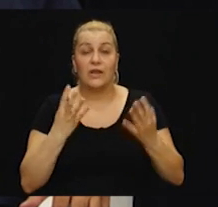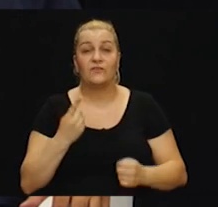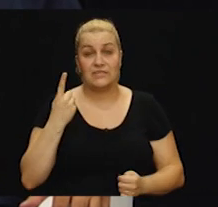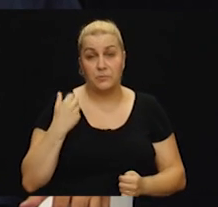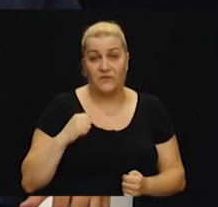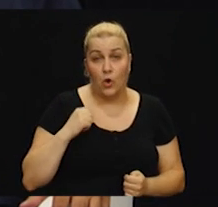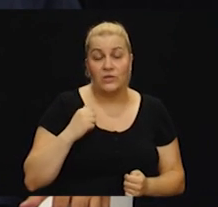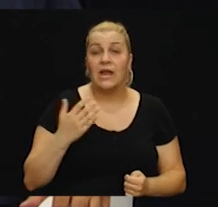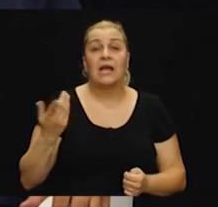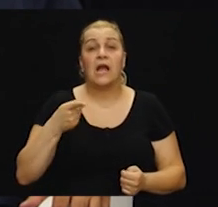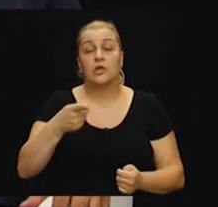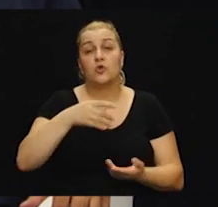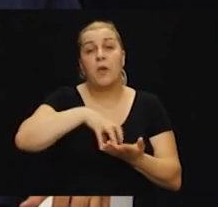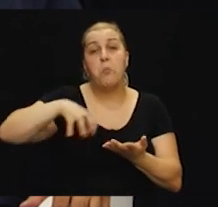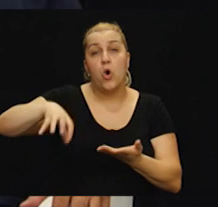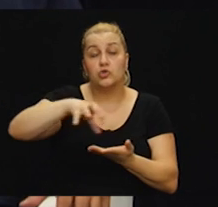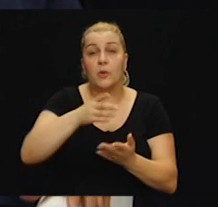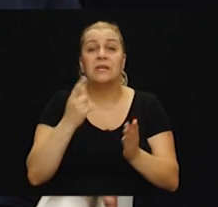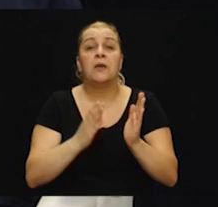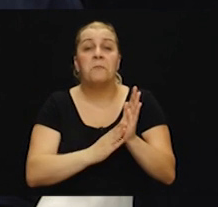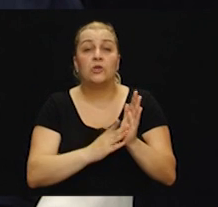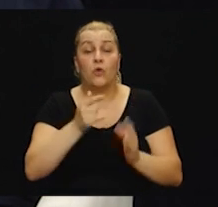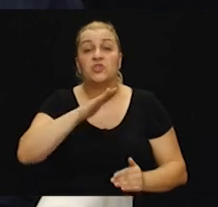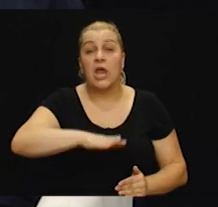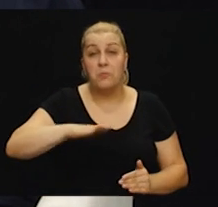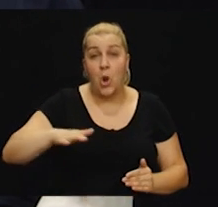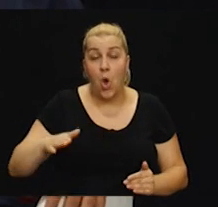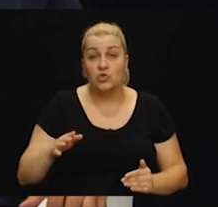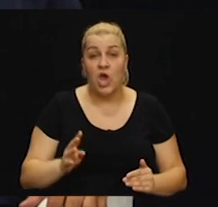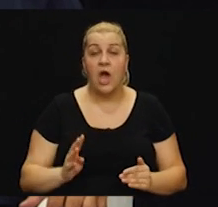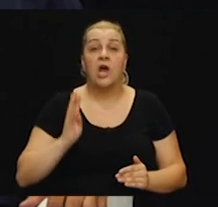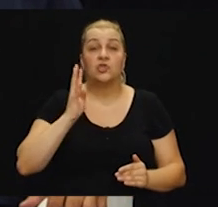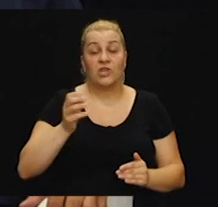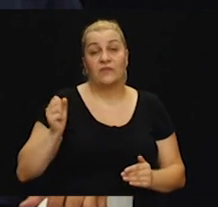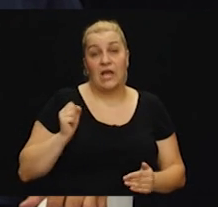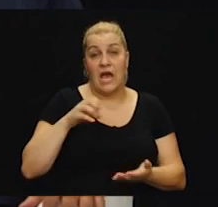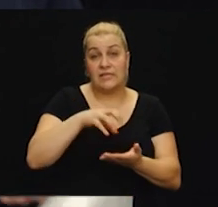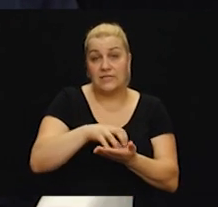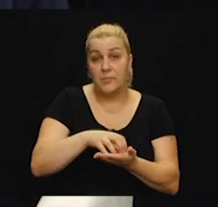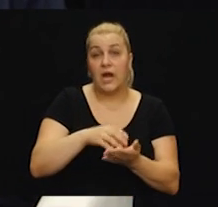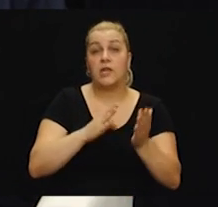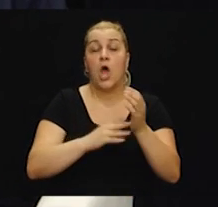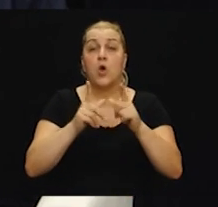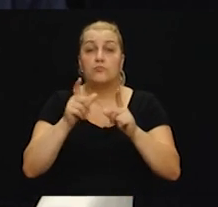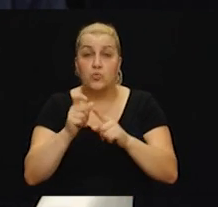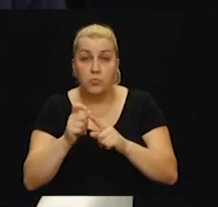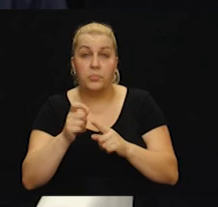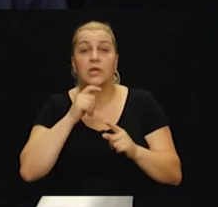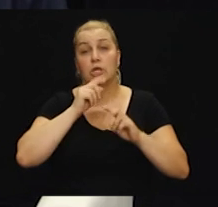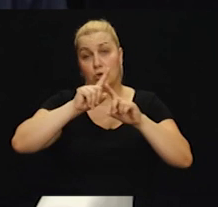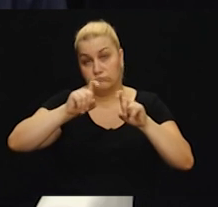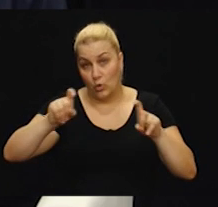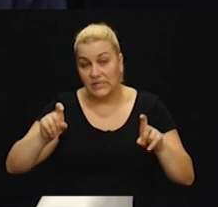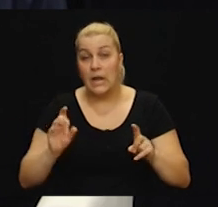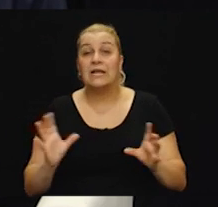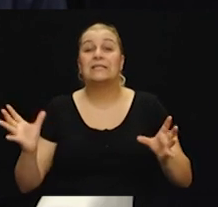godine, kada je su posljedbe zbora Narodne garde, Metkovića i Ploća, 4. gardinske brigade, Splita, Mupa i drugih manjih posljedbi, zauzele skadišta jedna